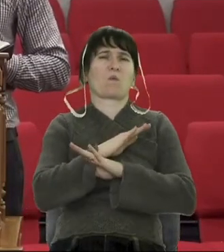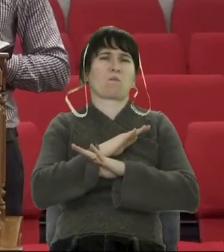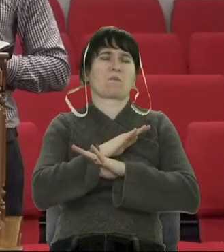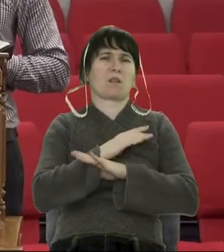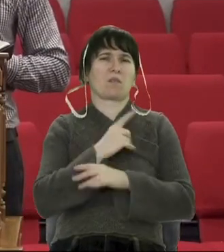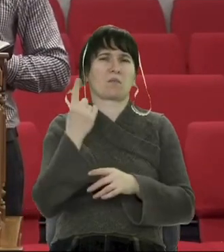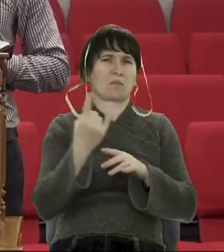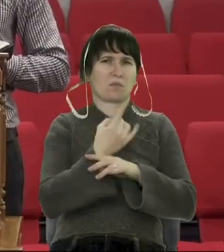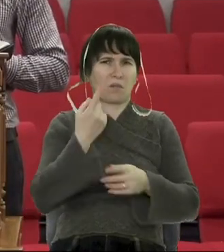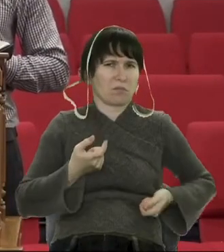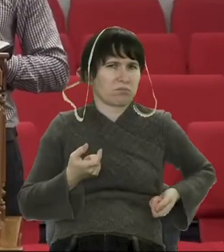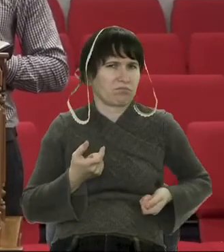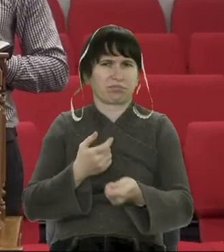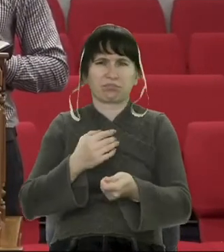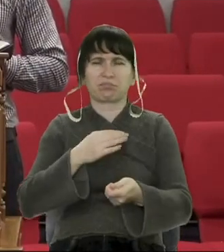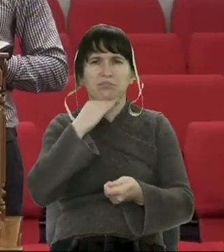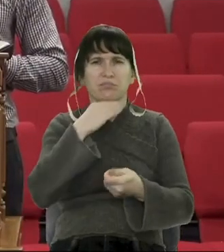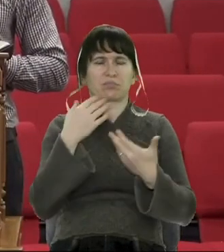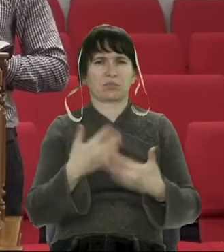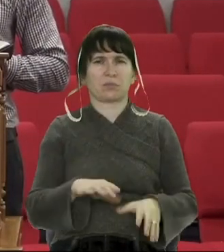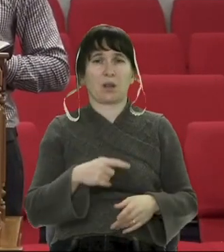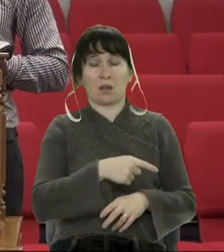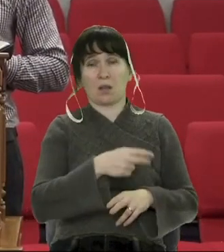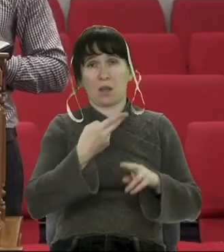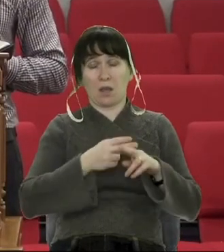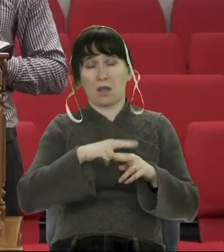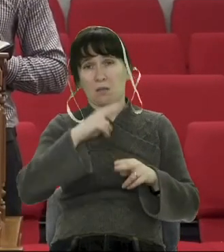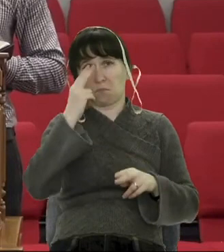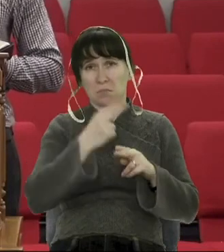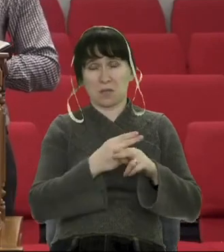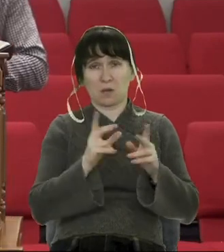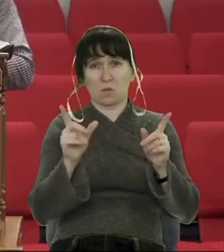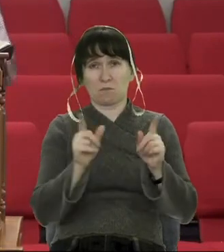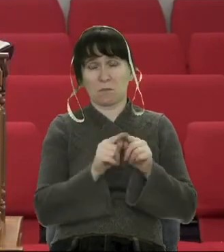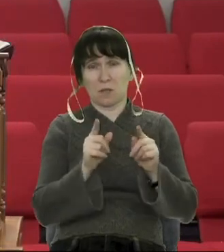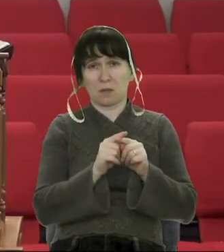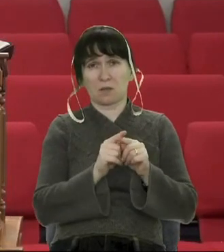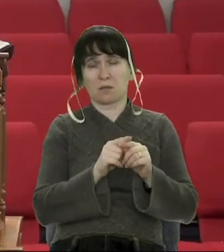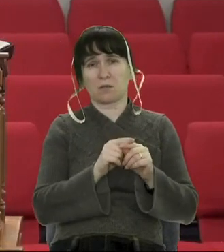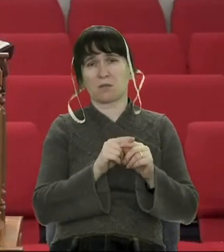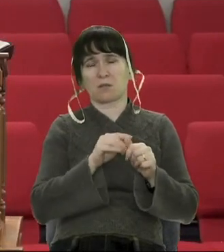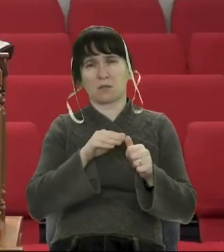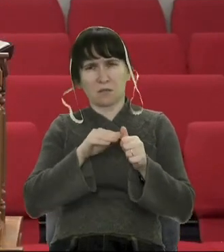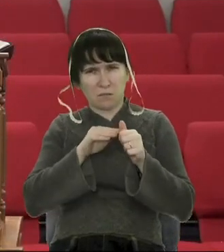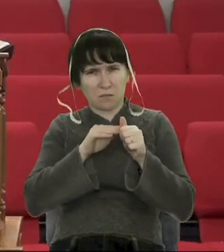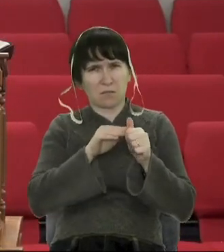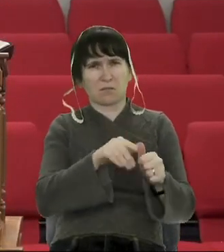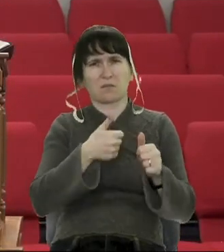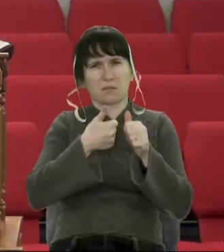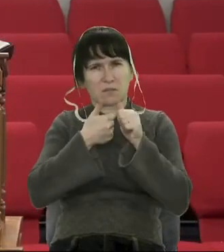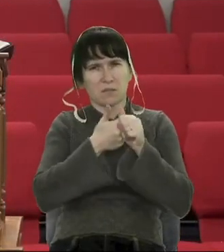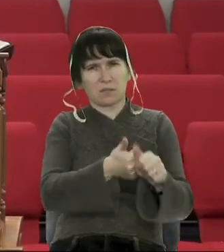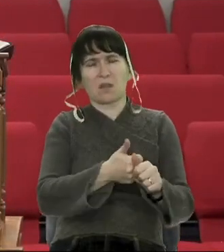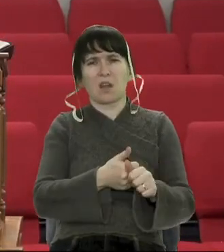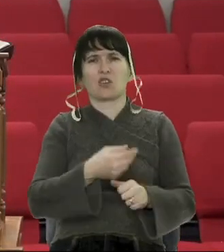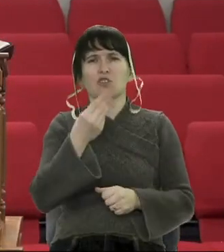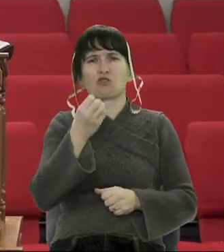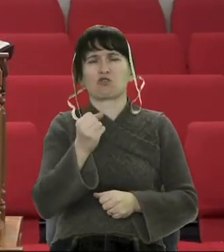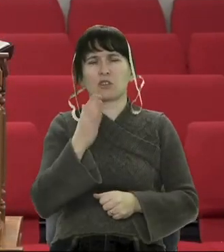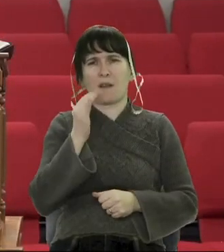Після цього Іоав разом зі своїм братом Авішаєм вирушили в погоню за Шевою з сином Біхрі.